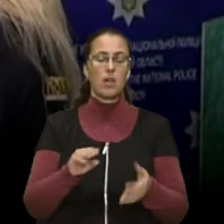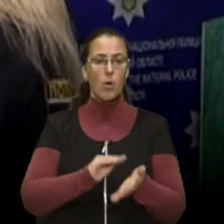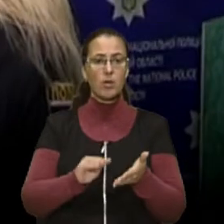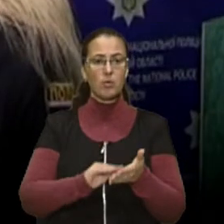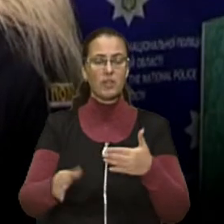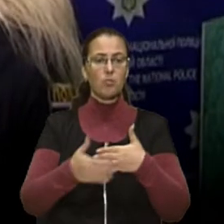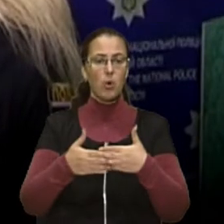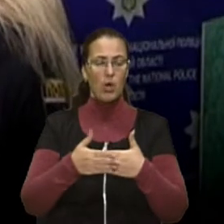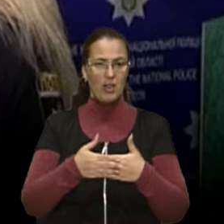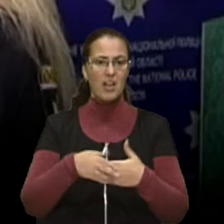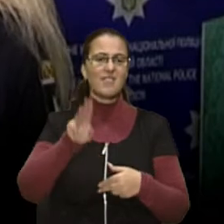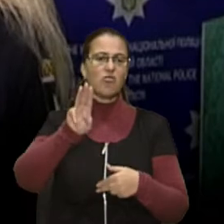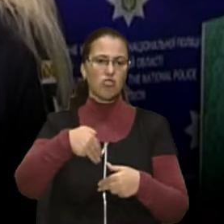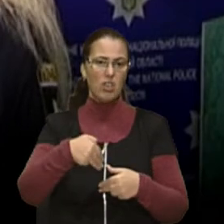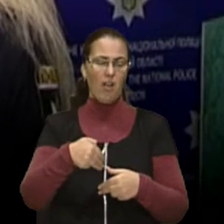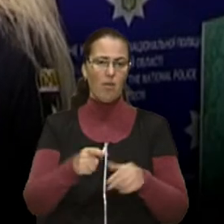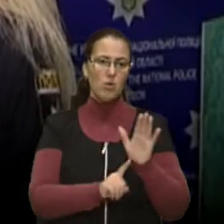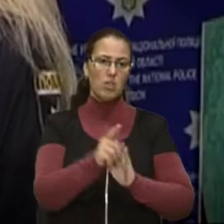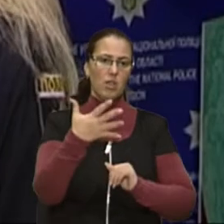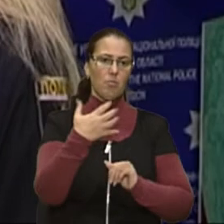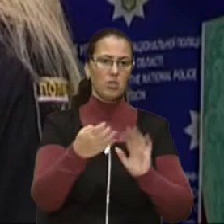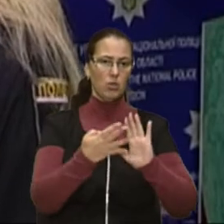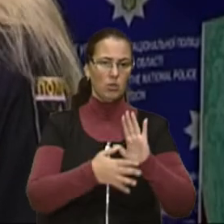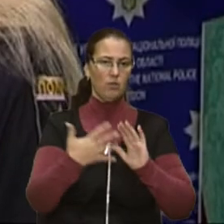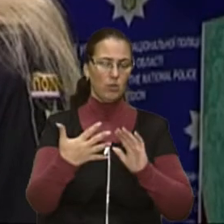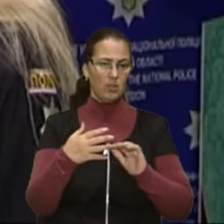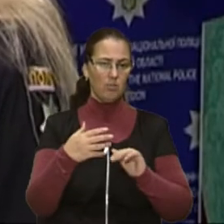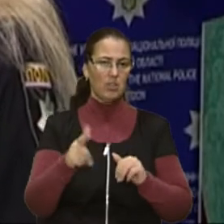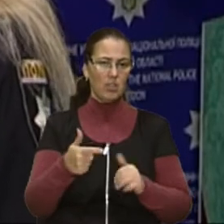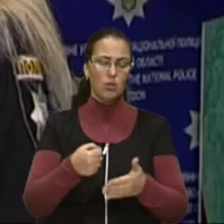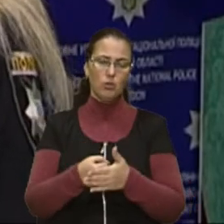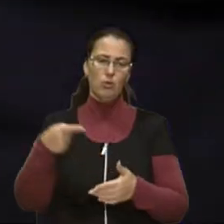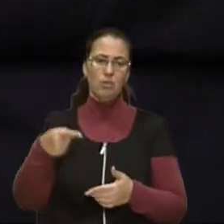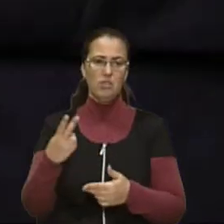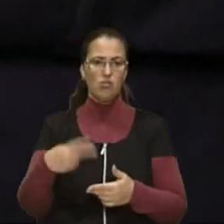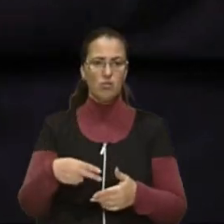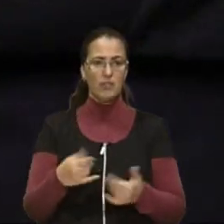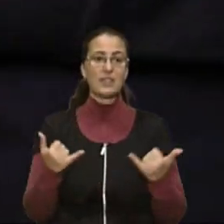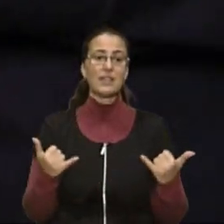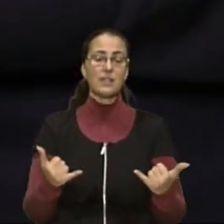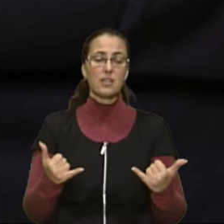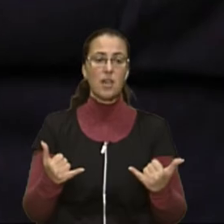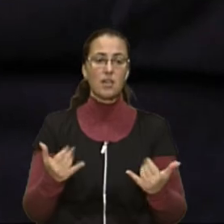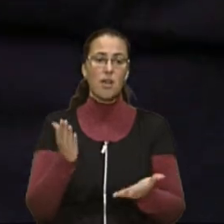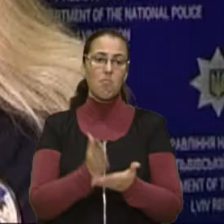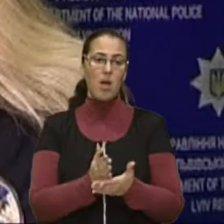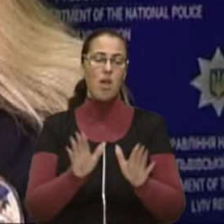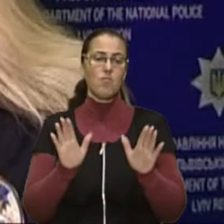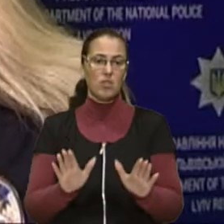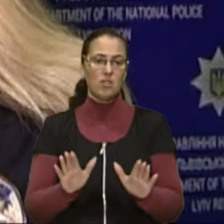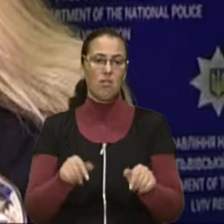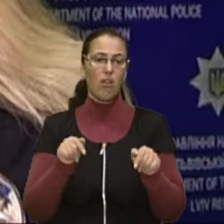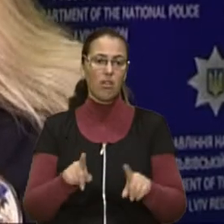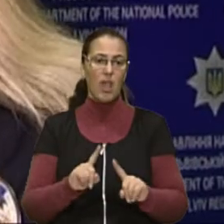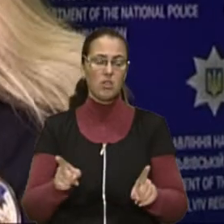у вигляді накладення штрафу від 595 гривень до 1020. На даний час ми маємо тільки те,